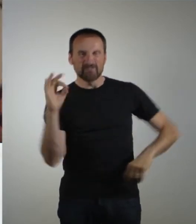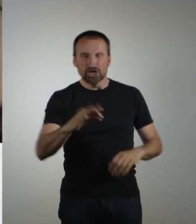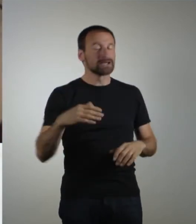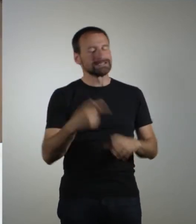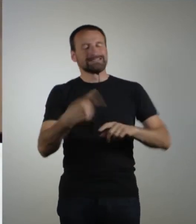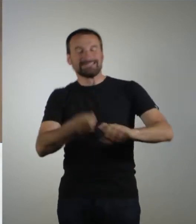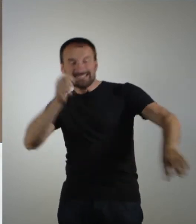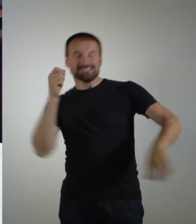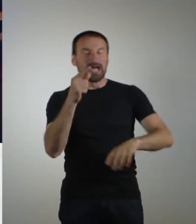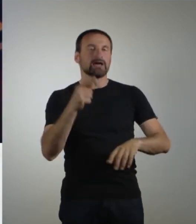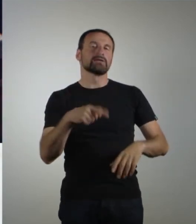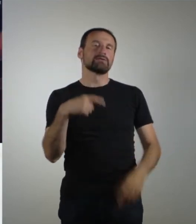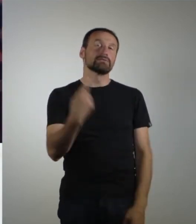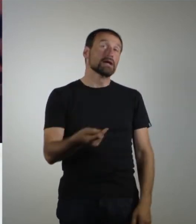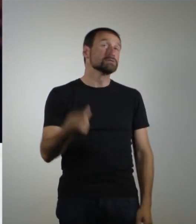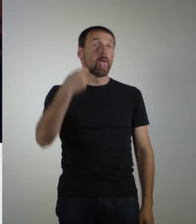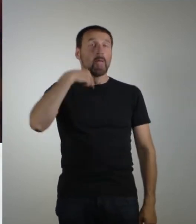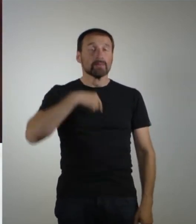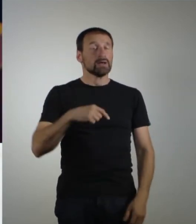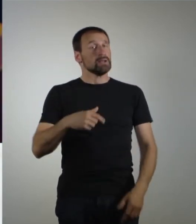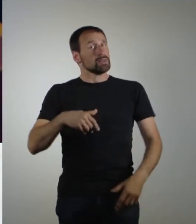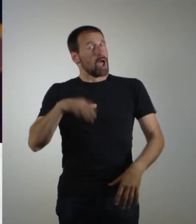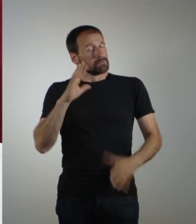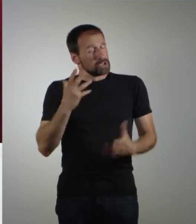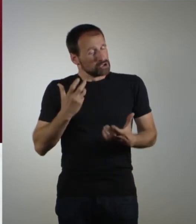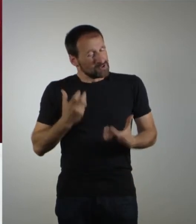Der Ball ist rund und Bautz trinkt an einem Becher 90 Minuten.